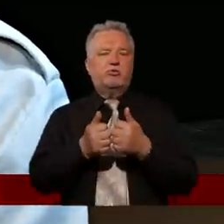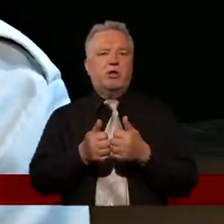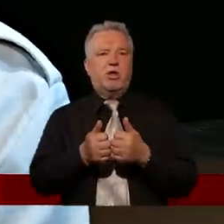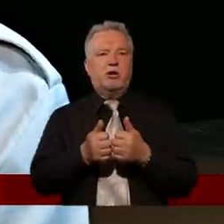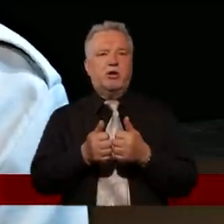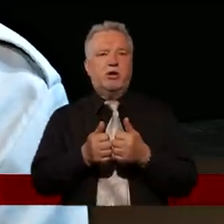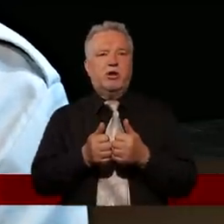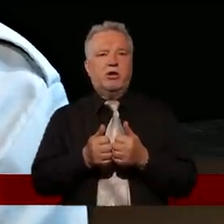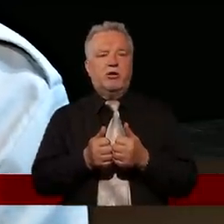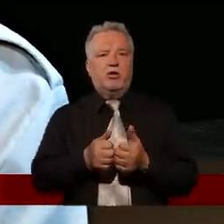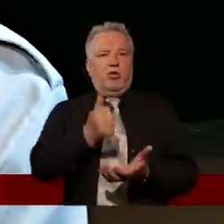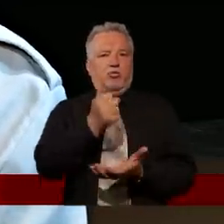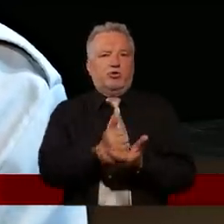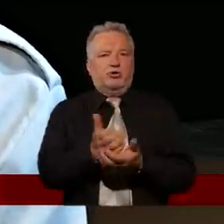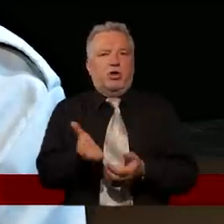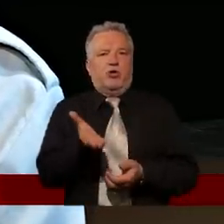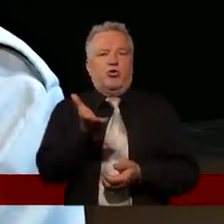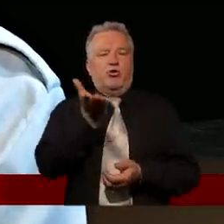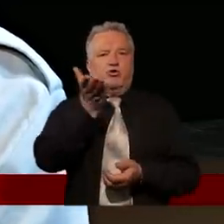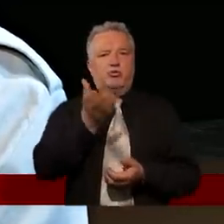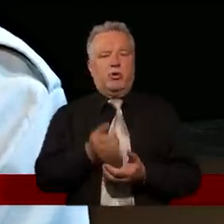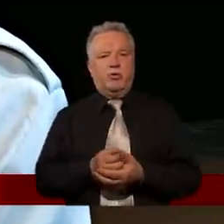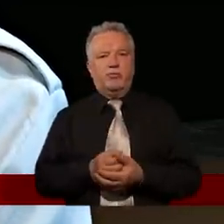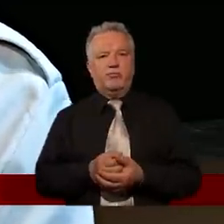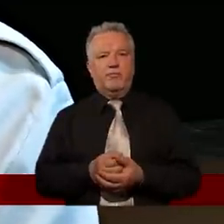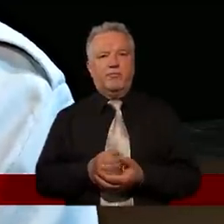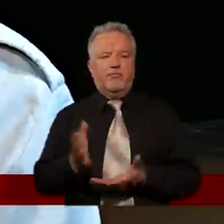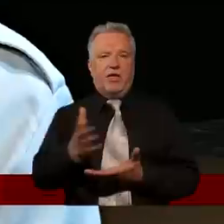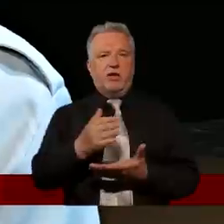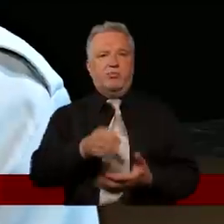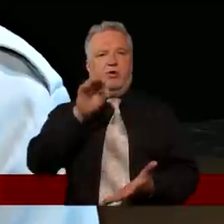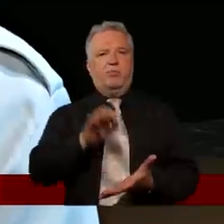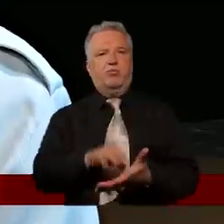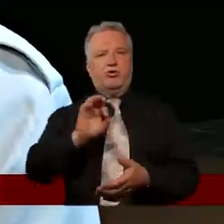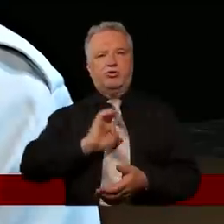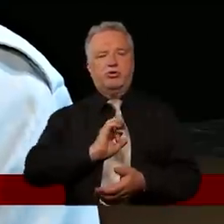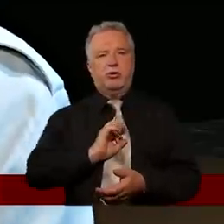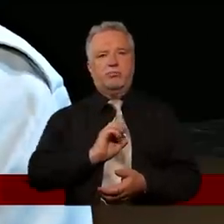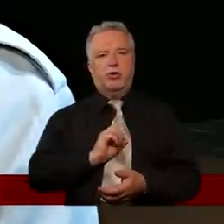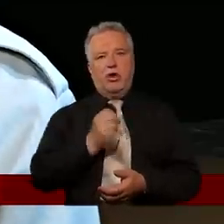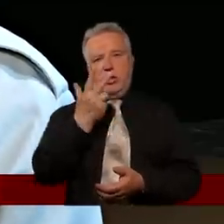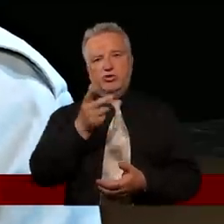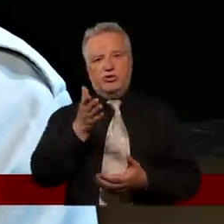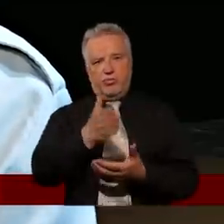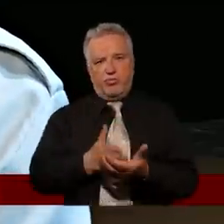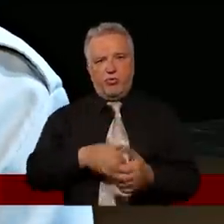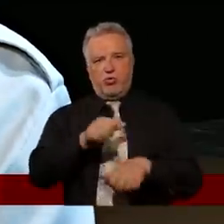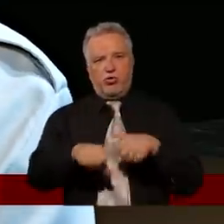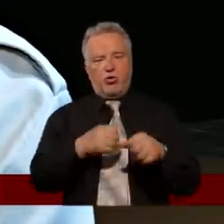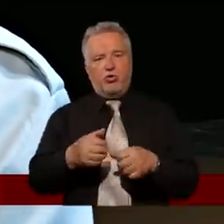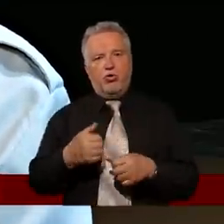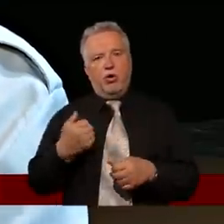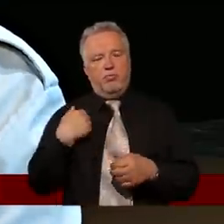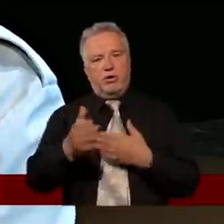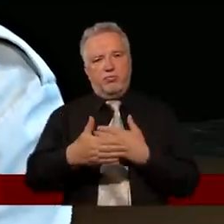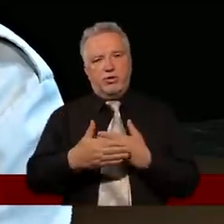Ich pozycja coraz bardziej rosła. Oni nabierali pewności siebie. Trzy i pół roku być tą osobą, która jest